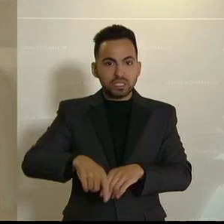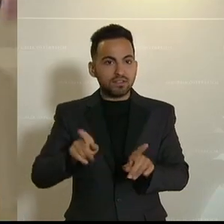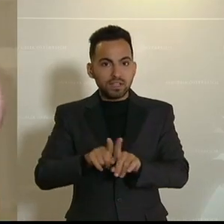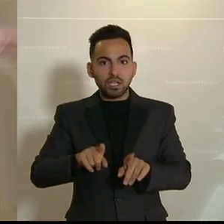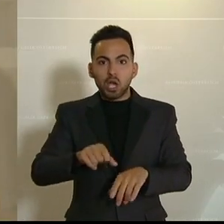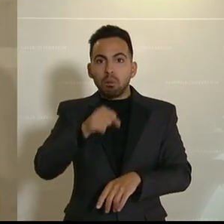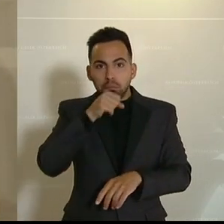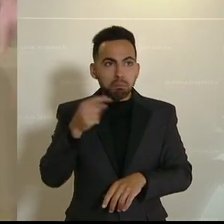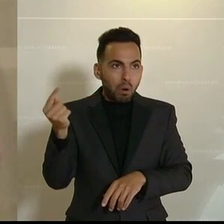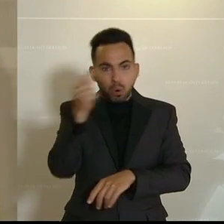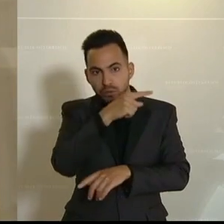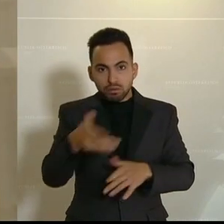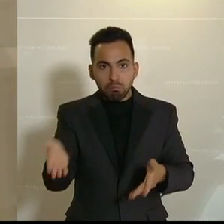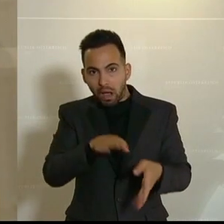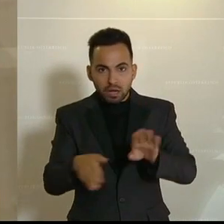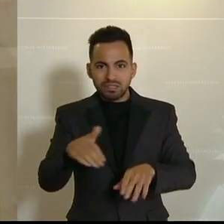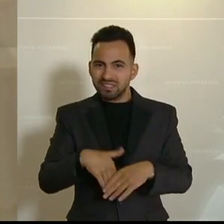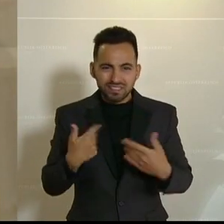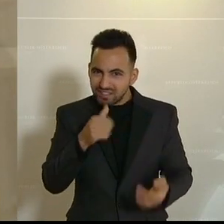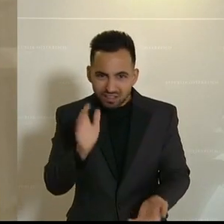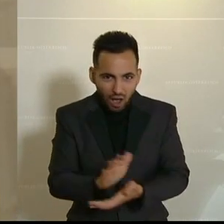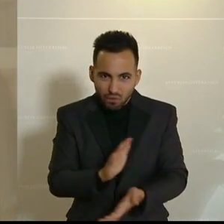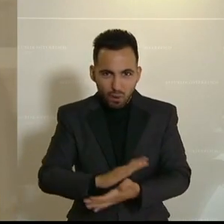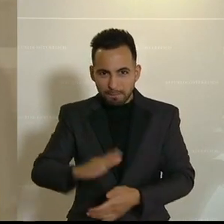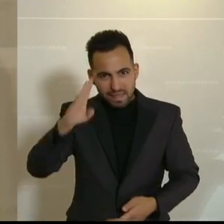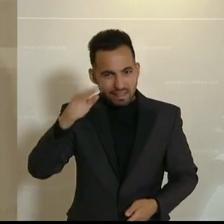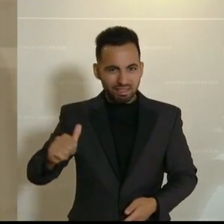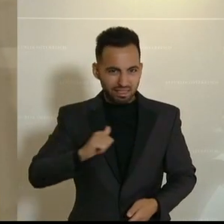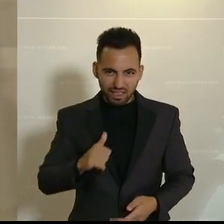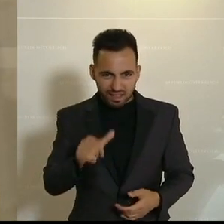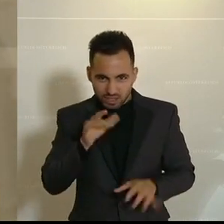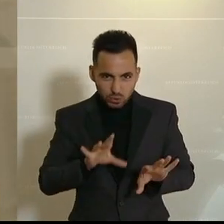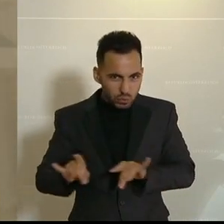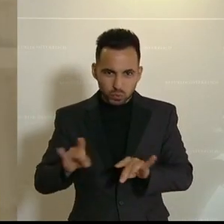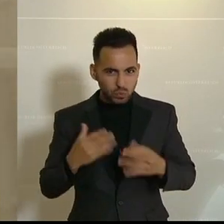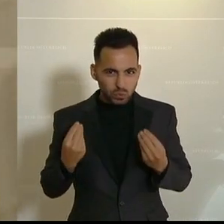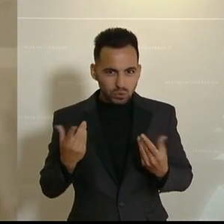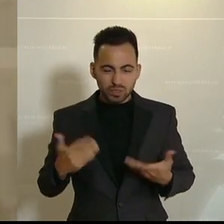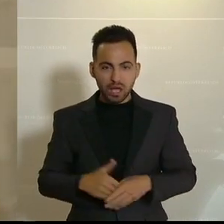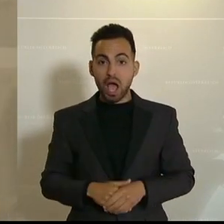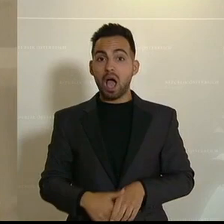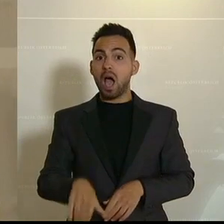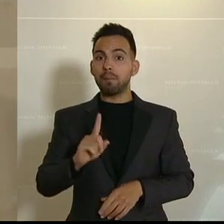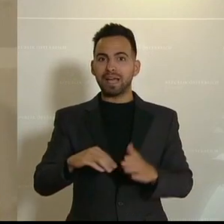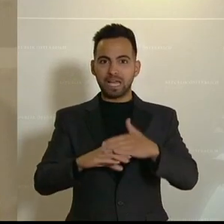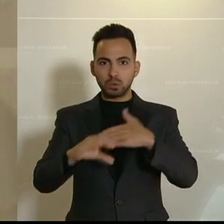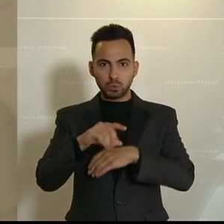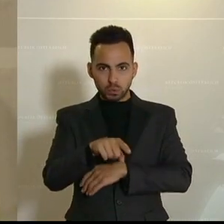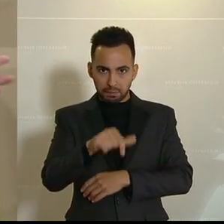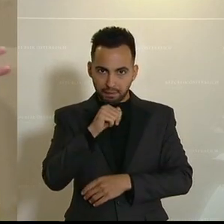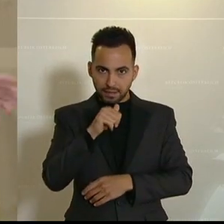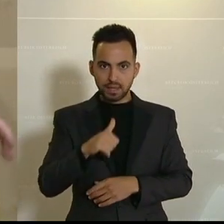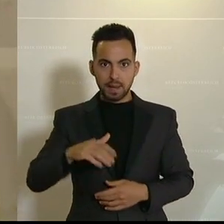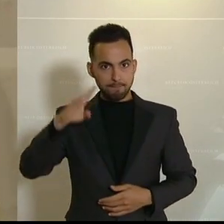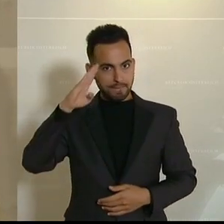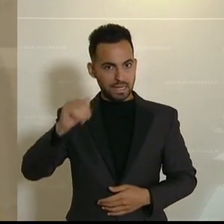Postbakel packen, völlig richtig. Das ist nicht Aufgabe eines Militärs. Nur, Sie haben die Ressourcen nicht, Sie haben das